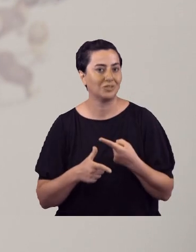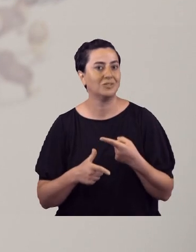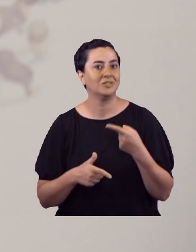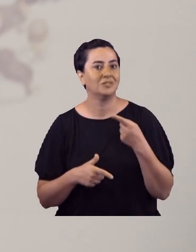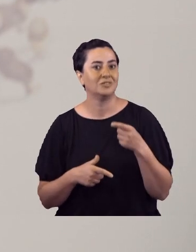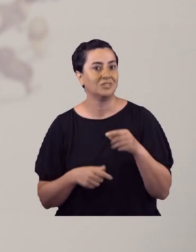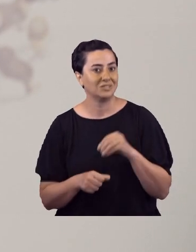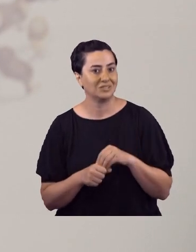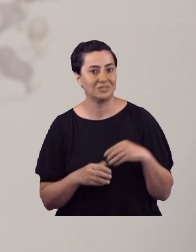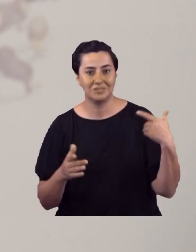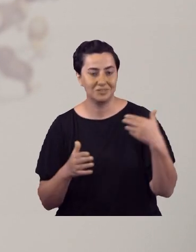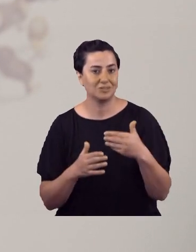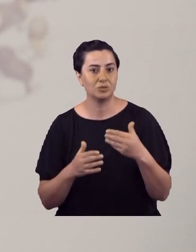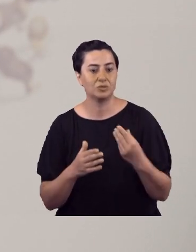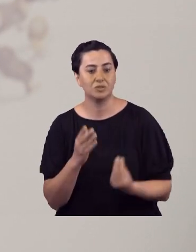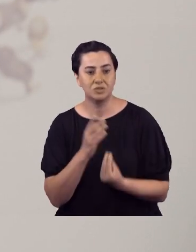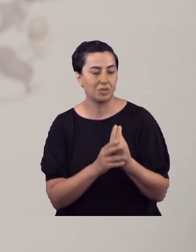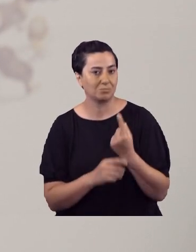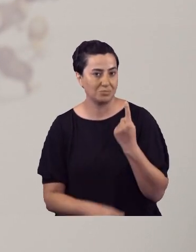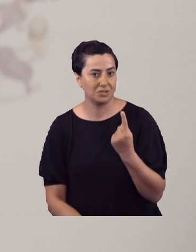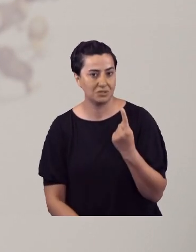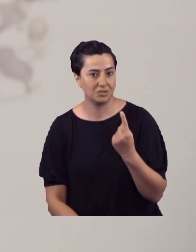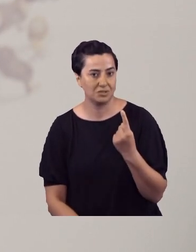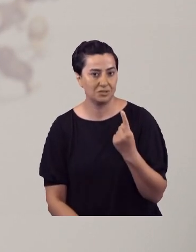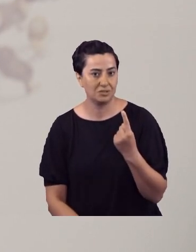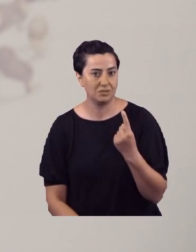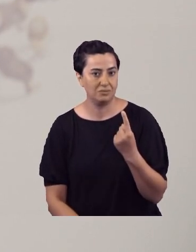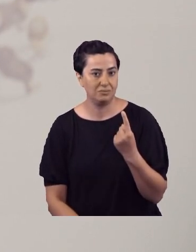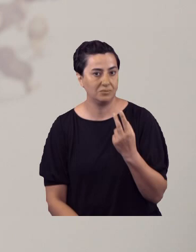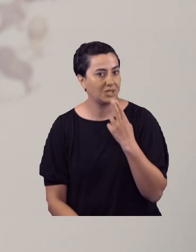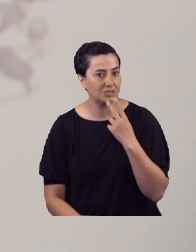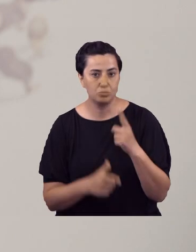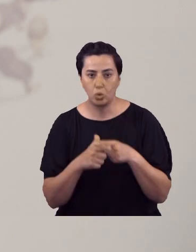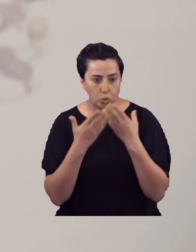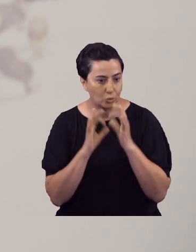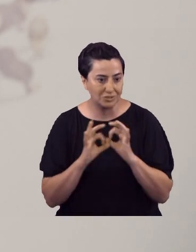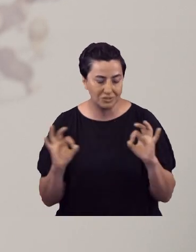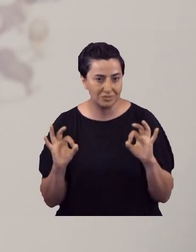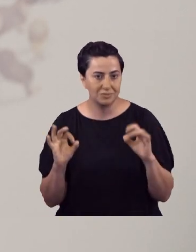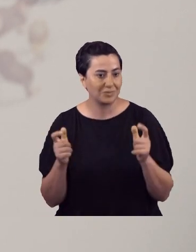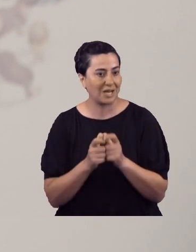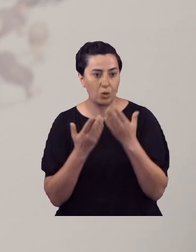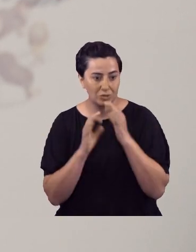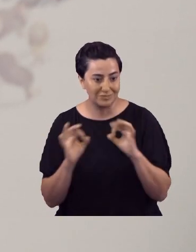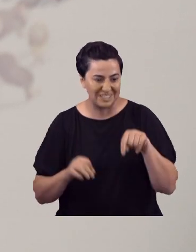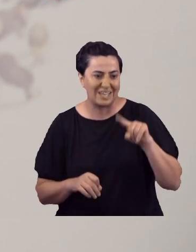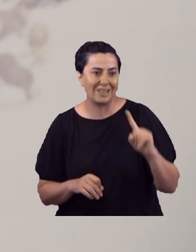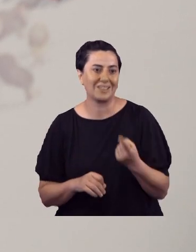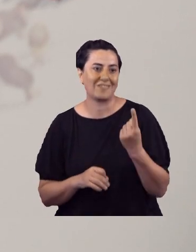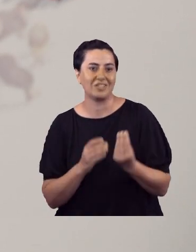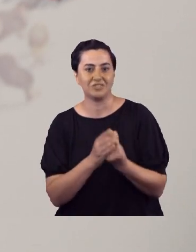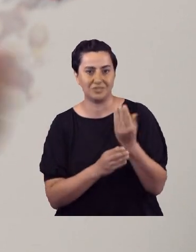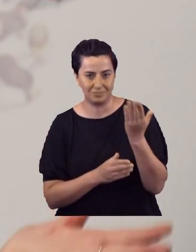Yüksekova'da bugüne kadar kurulmuş bir kadın projesi yok ya da dernek yok. Bir ilki